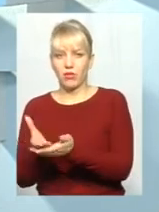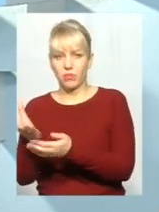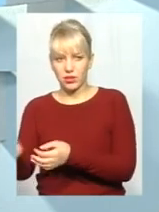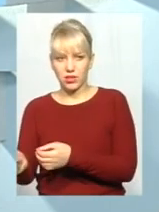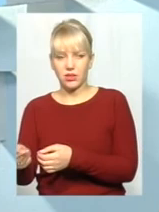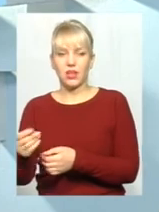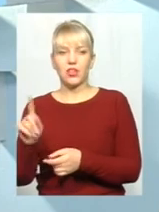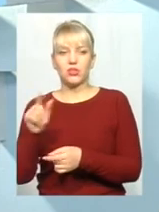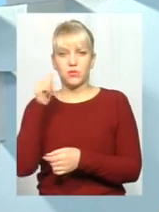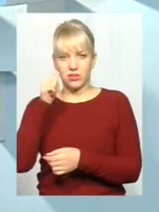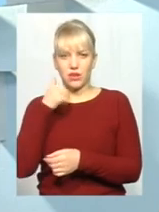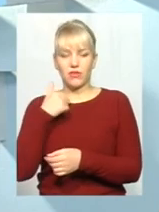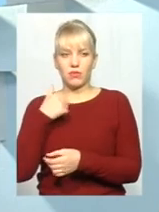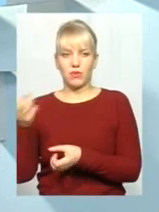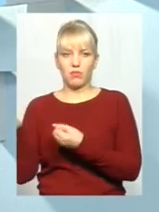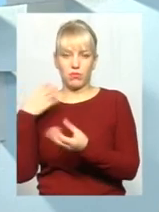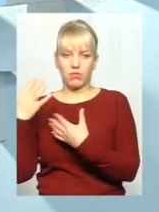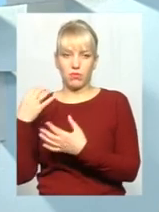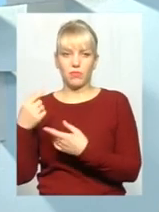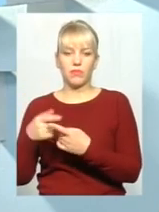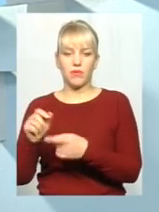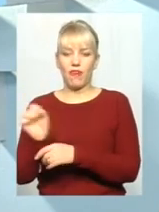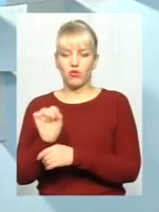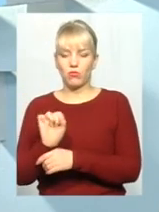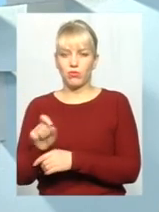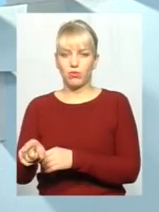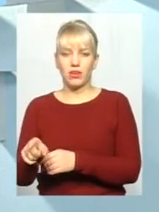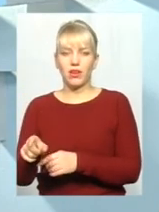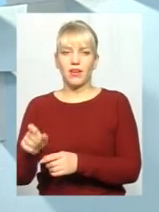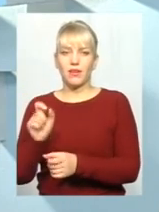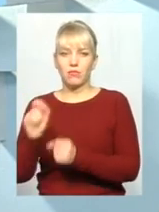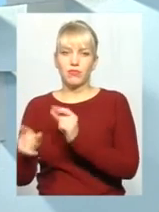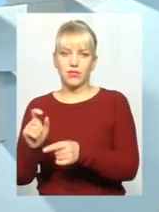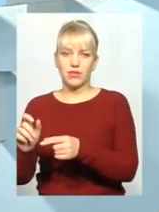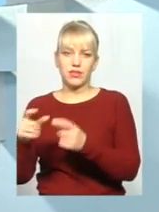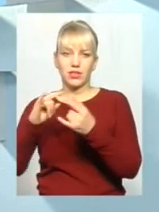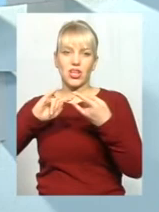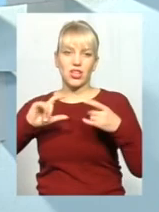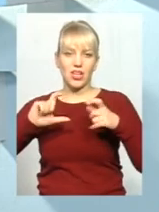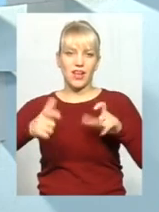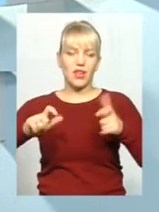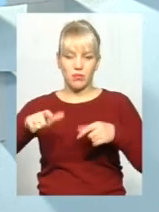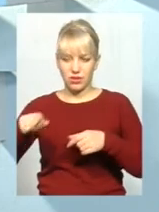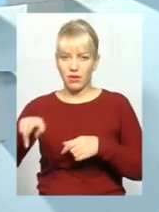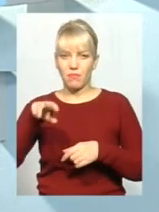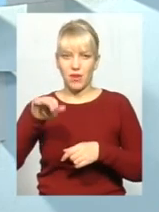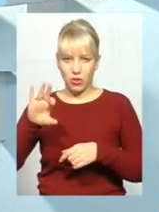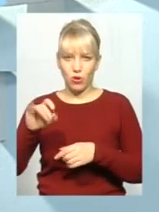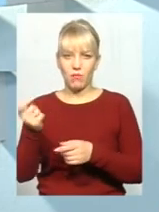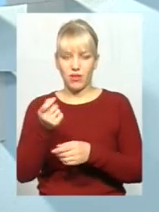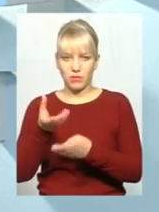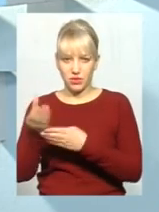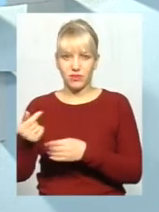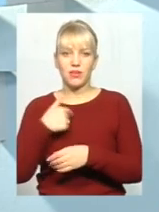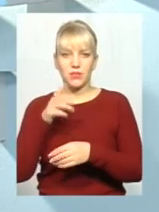завтра закидали кірпічами, побили мені автомобіль і сказали, що ти дешево розмитний автомобіль, ми тобі його завтра спалимо. За